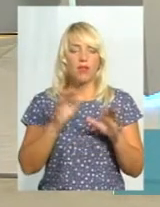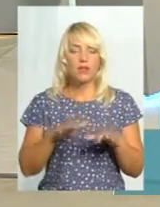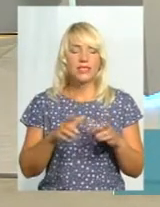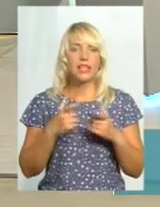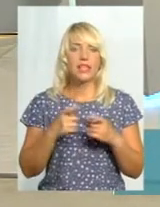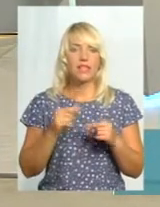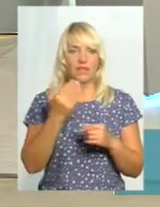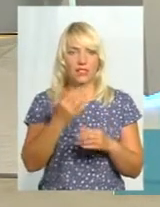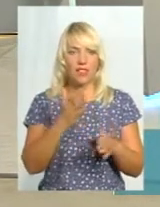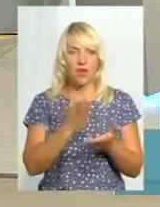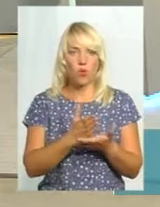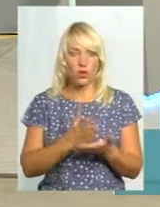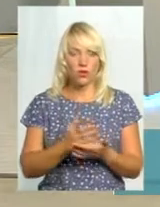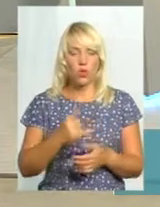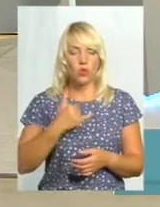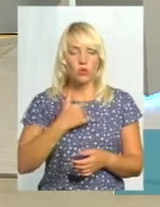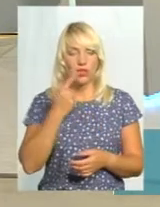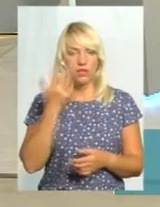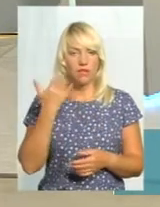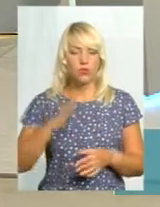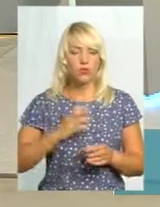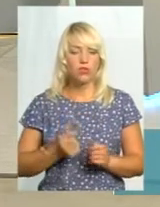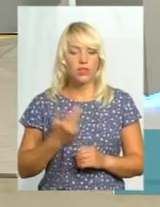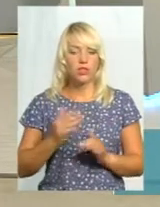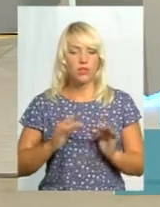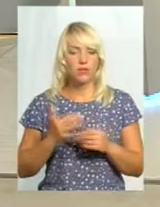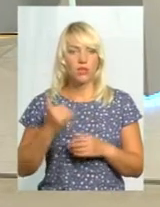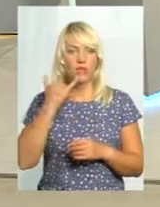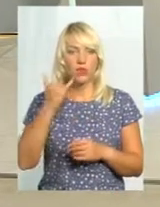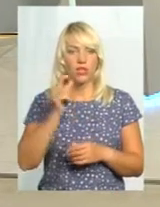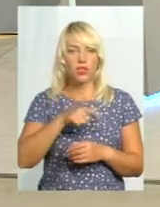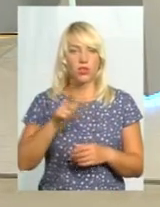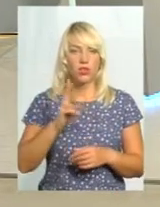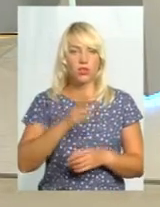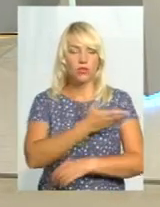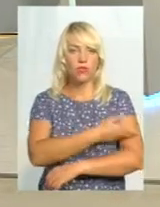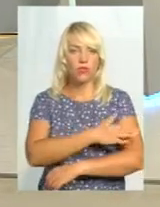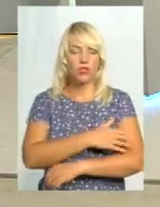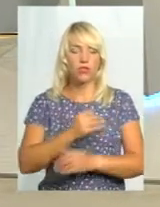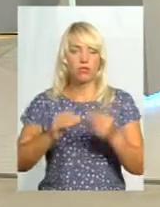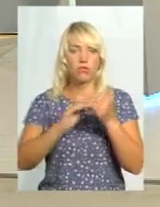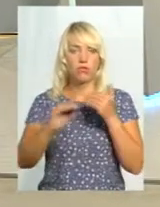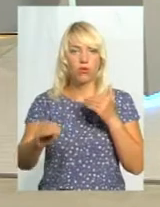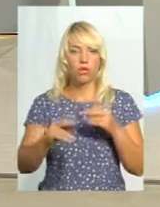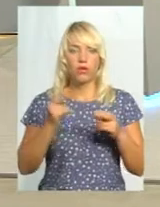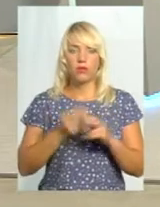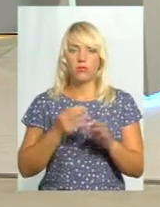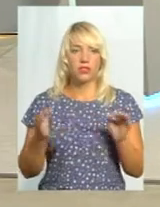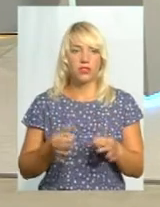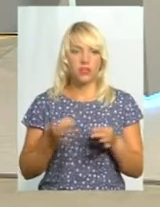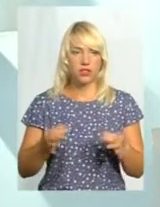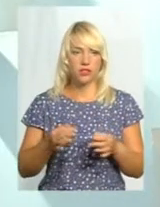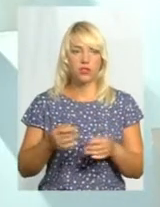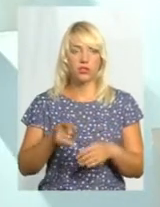декілька таких випадків. Звонили рідні людей, які зараз знаходяться в Польщі, от сидить, каже, в поле, вивезли в поле, без нічого. В общем,